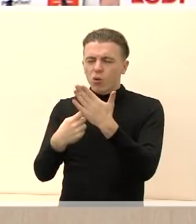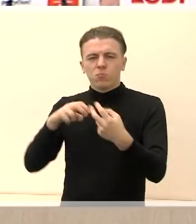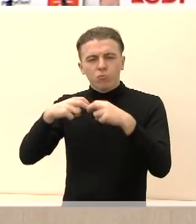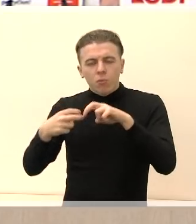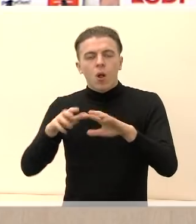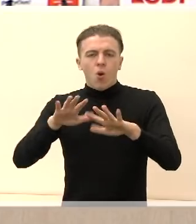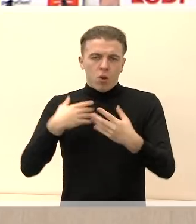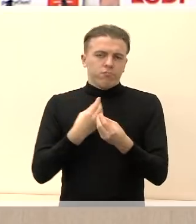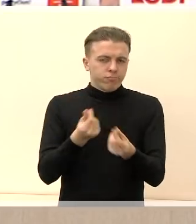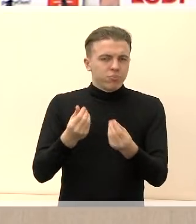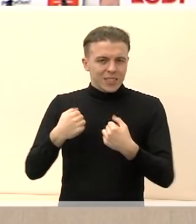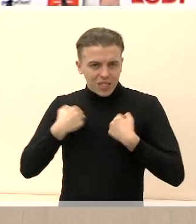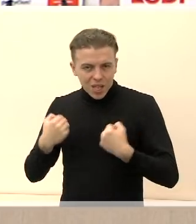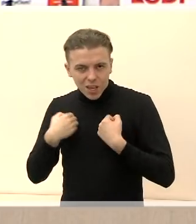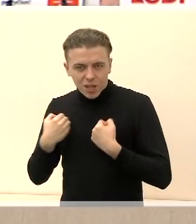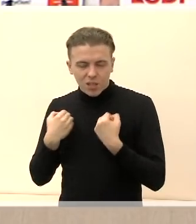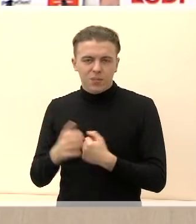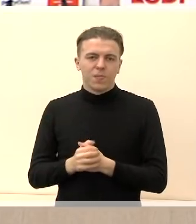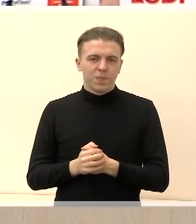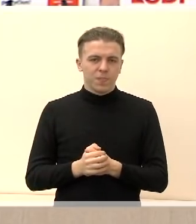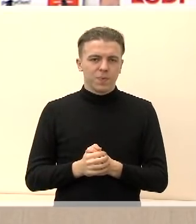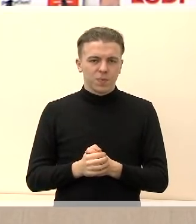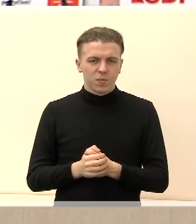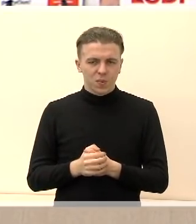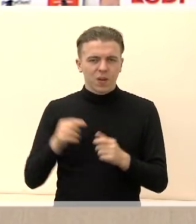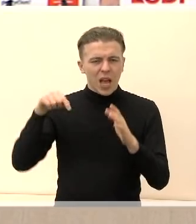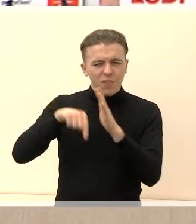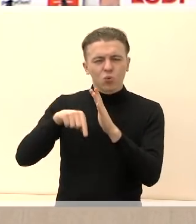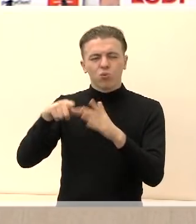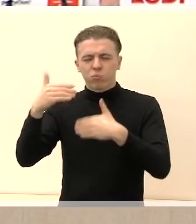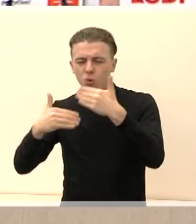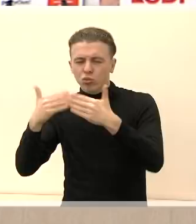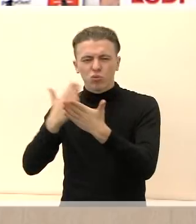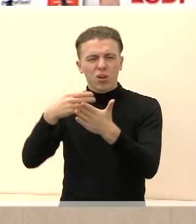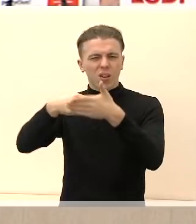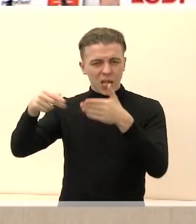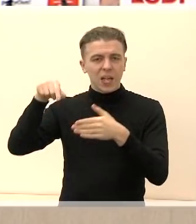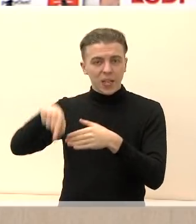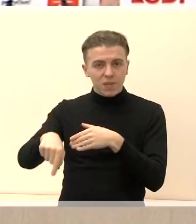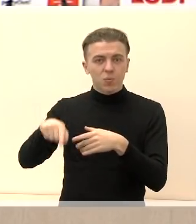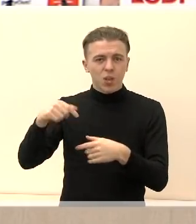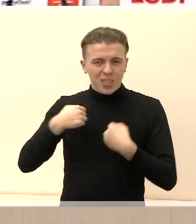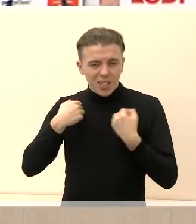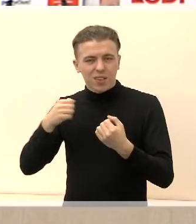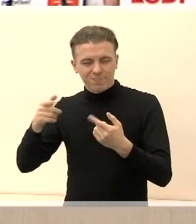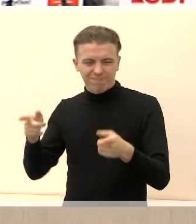susijusius ten ir su Silti ForgeTech'o vidui vesti tą procesą, žiūrėti, kad būtų palaikymas. Ir kiti